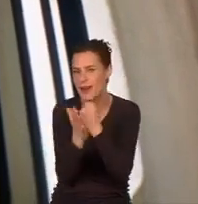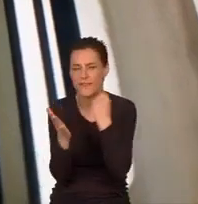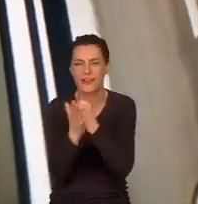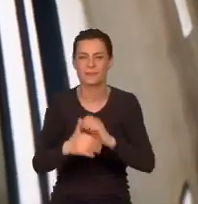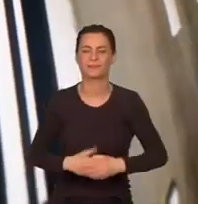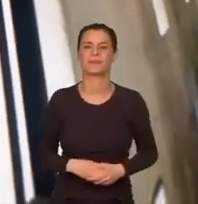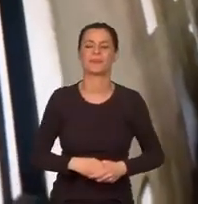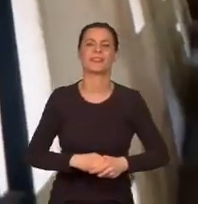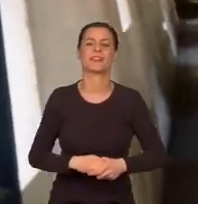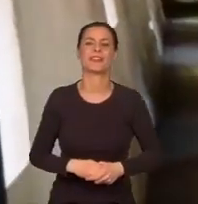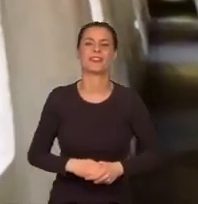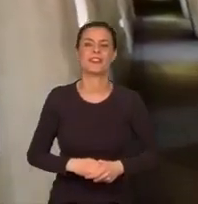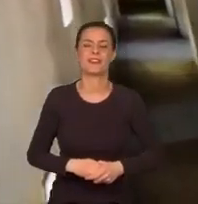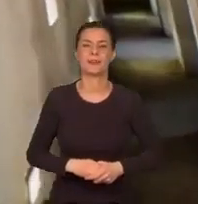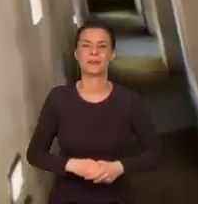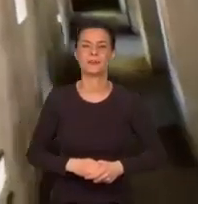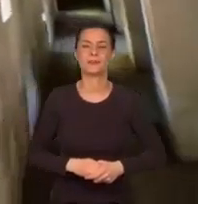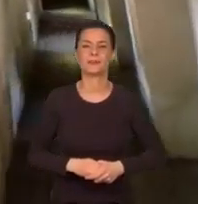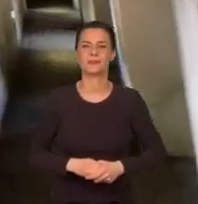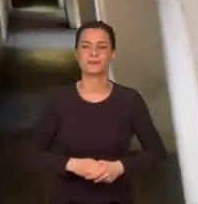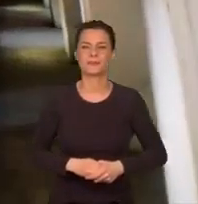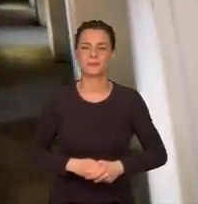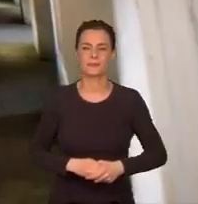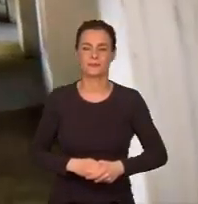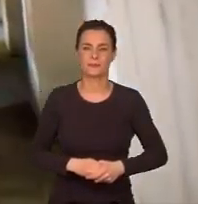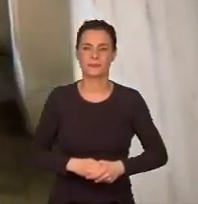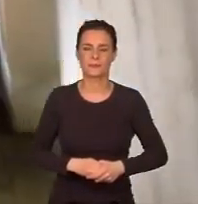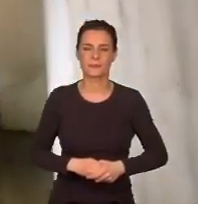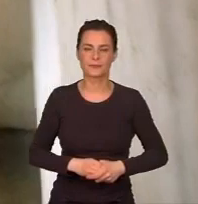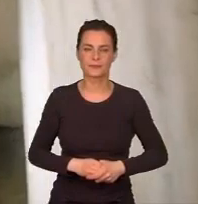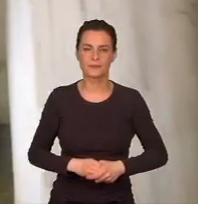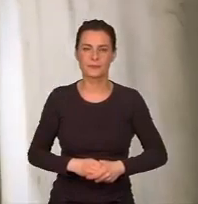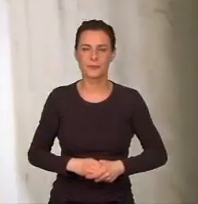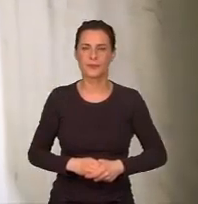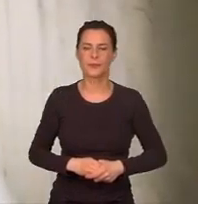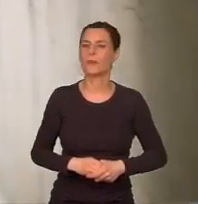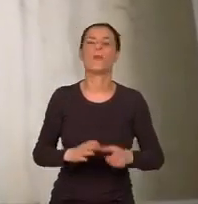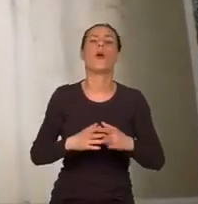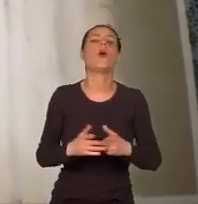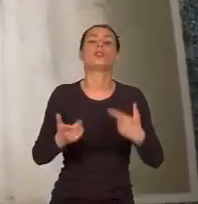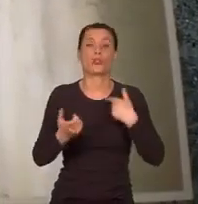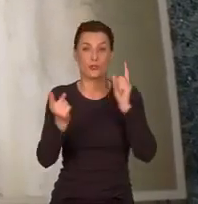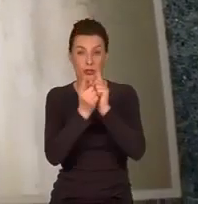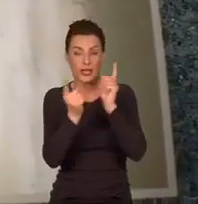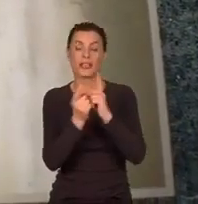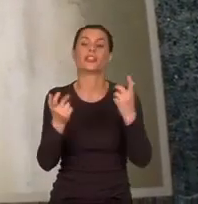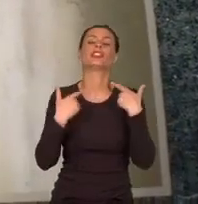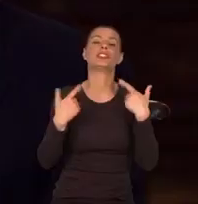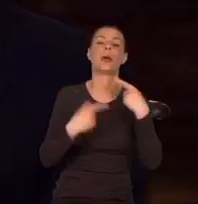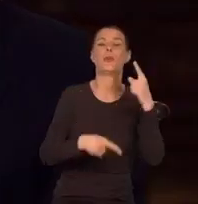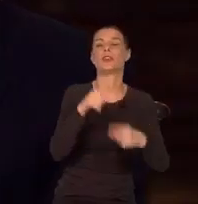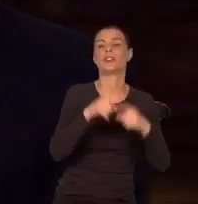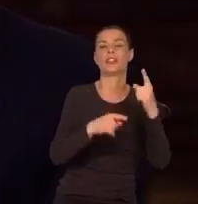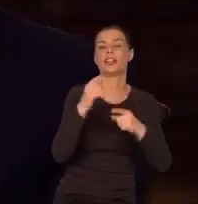Fajne spotkania są częścią życia politycznego. Passetto